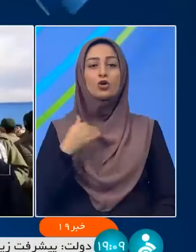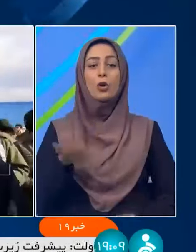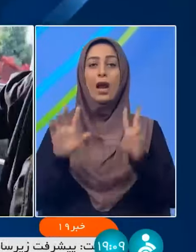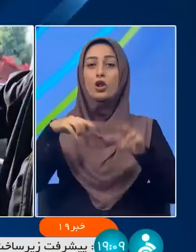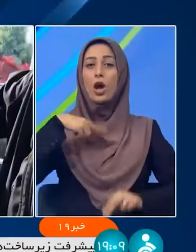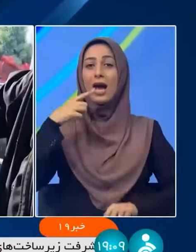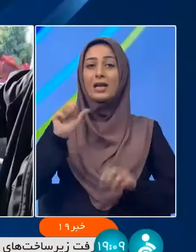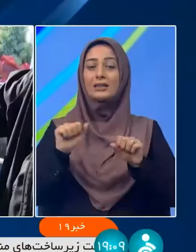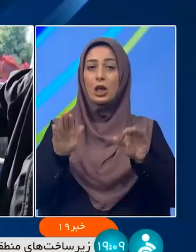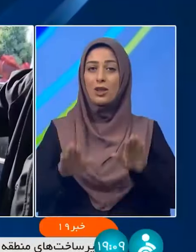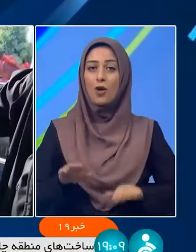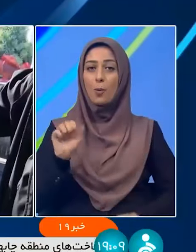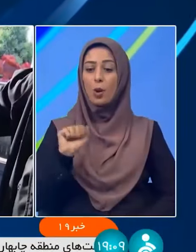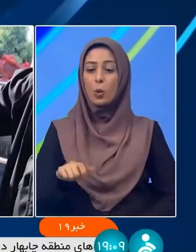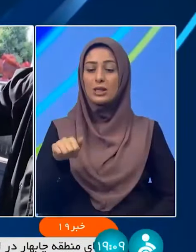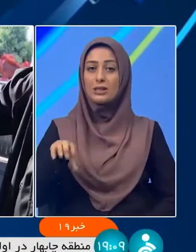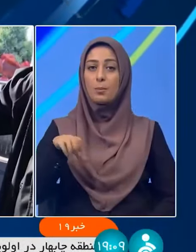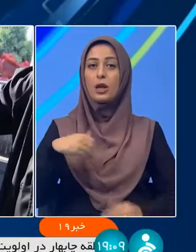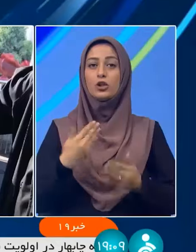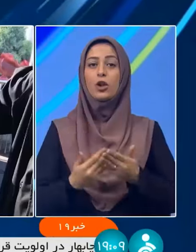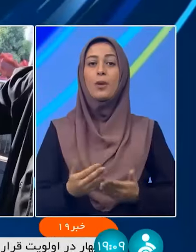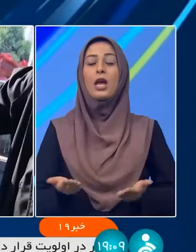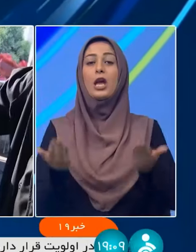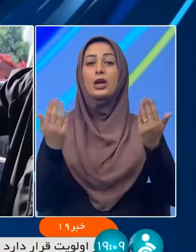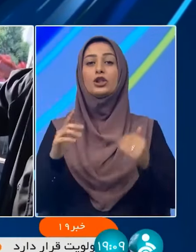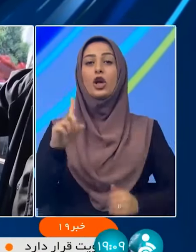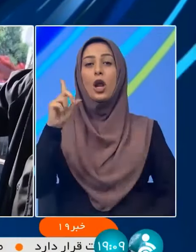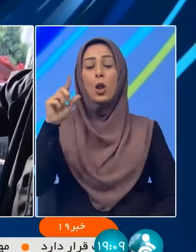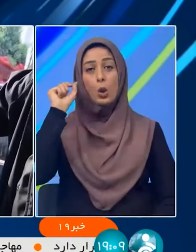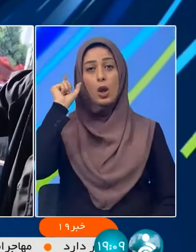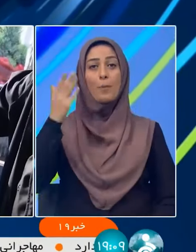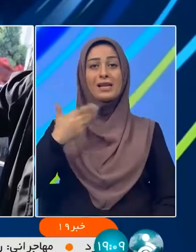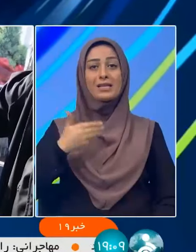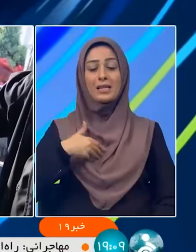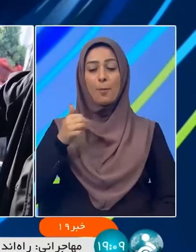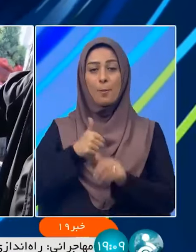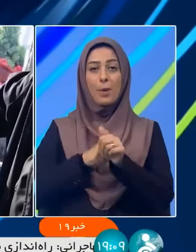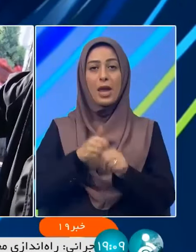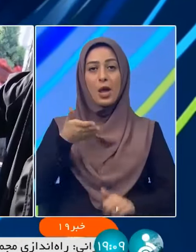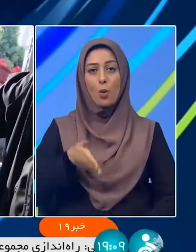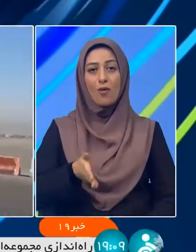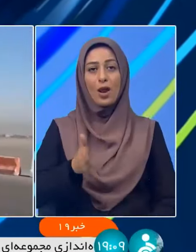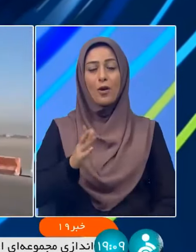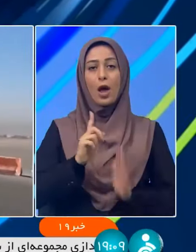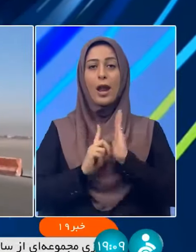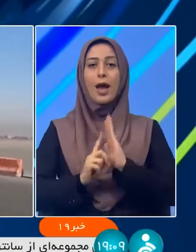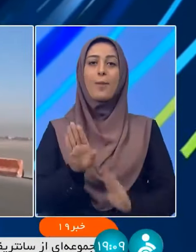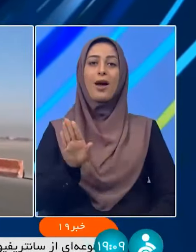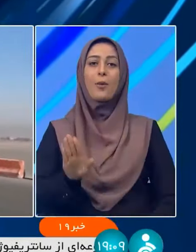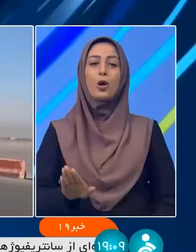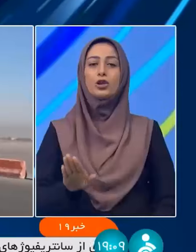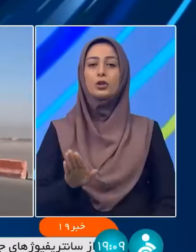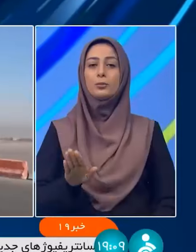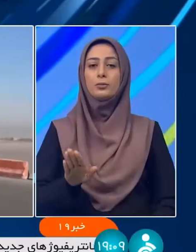مقدس هست انشالله که خدا بسیرت به امون بده معرفت بده پیرو خط رحبری باشین انشالله شهیدان با